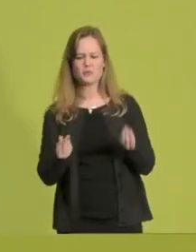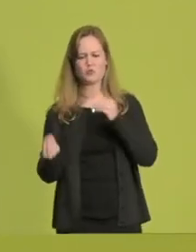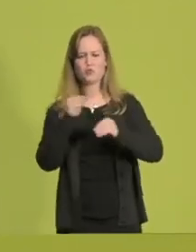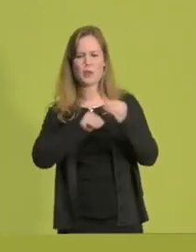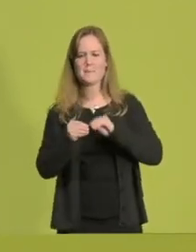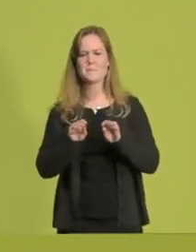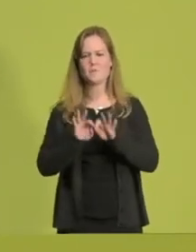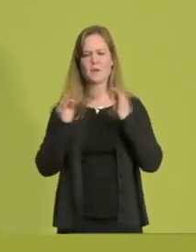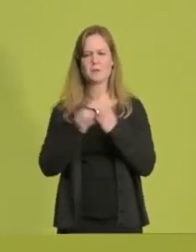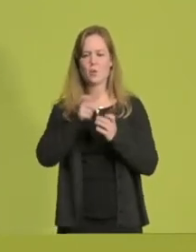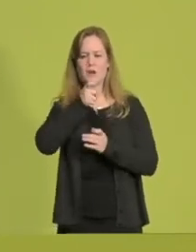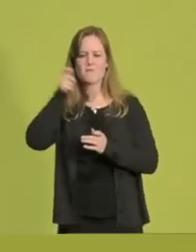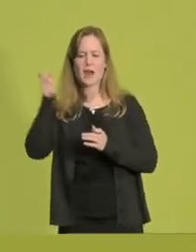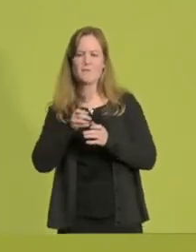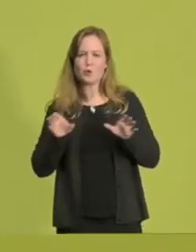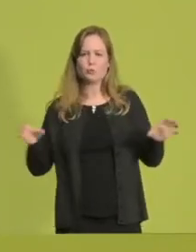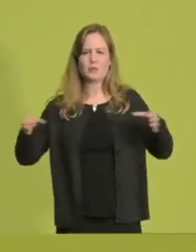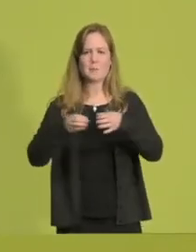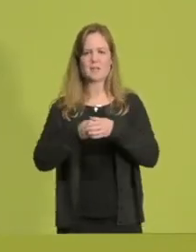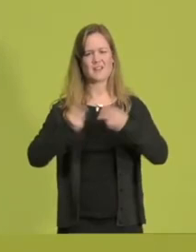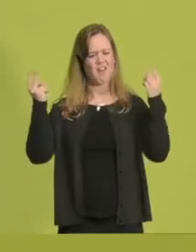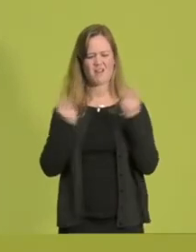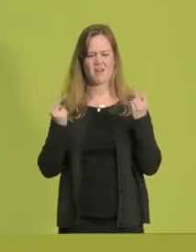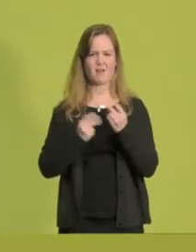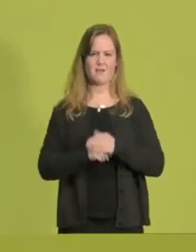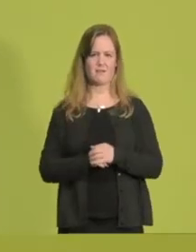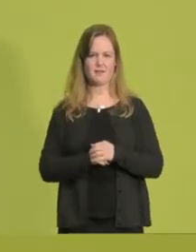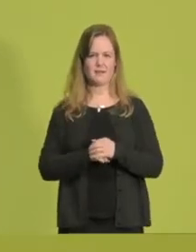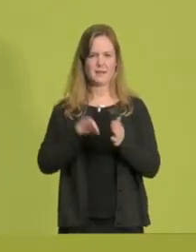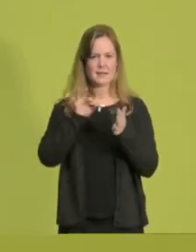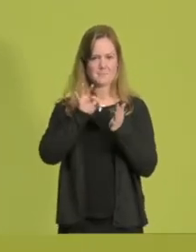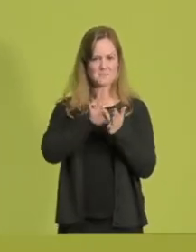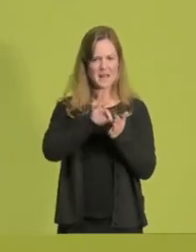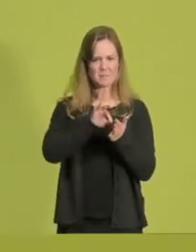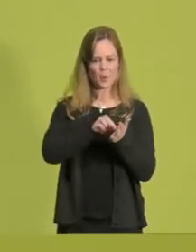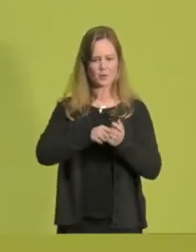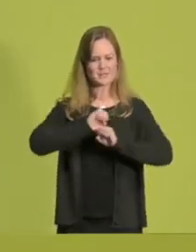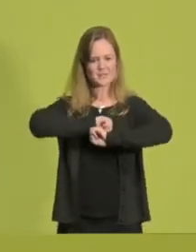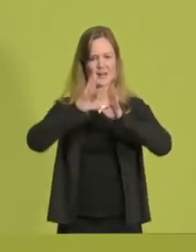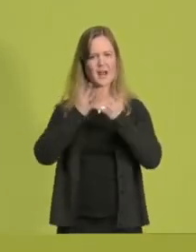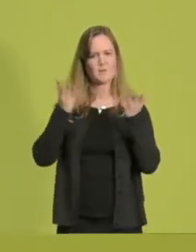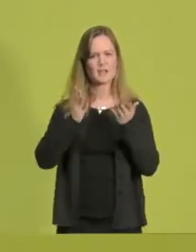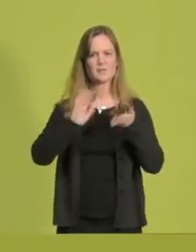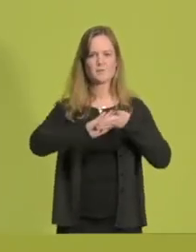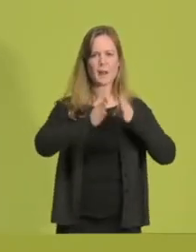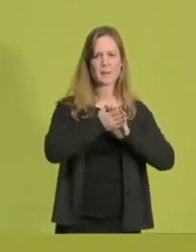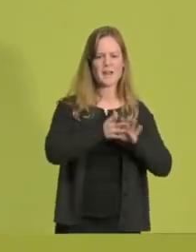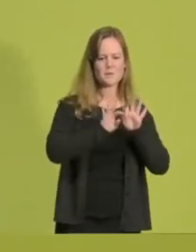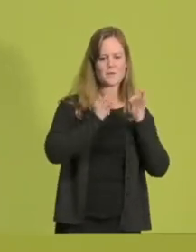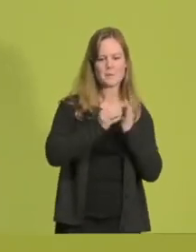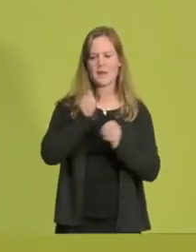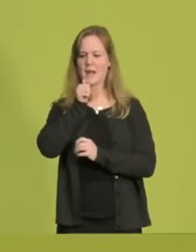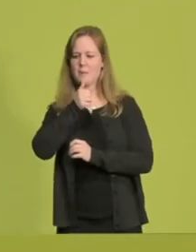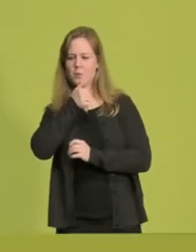oder Verantwortungsgemeinschaften. In den Mittelpunkt einer Politik, die endlich klarmacht, dass die Vereinbarkeit von Familie und Beruf